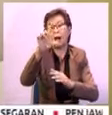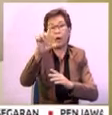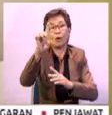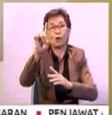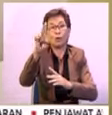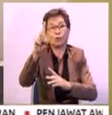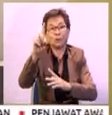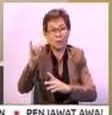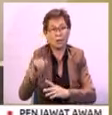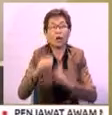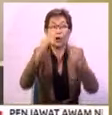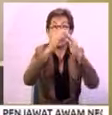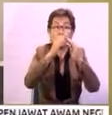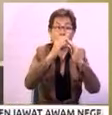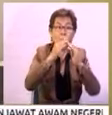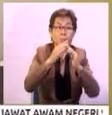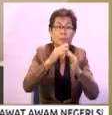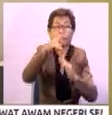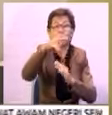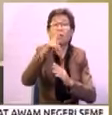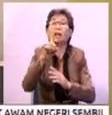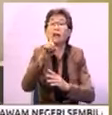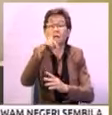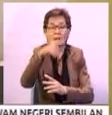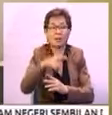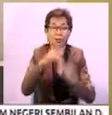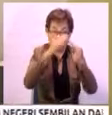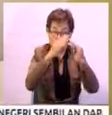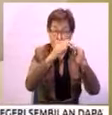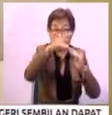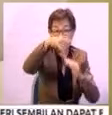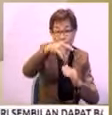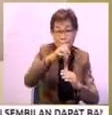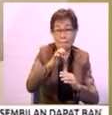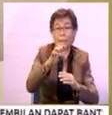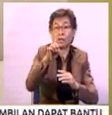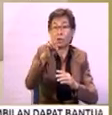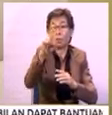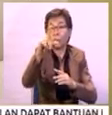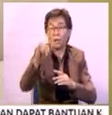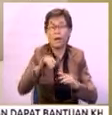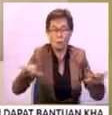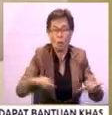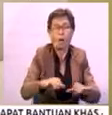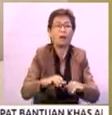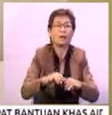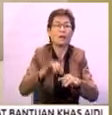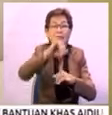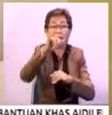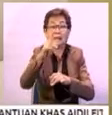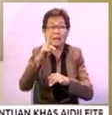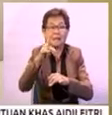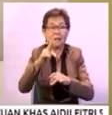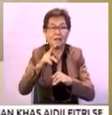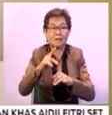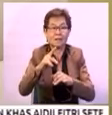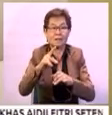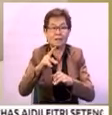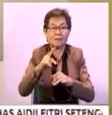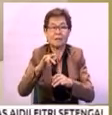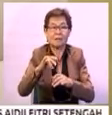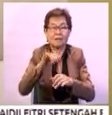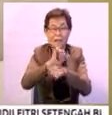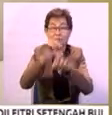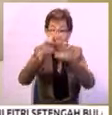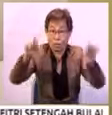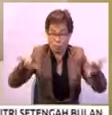pemilihan pemaju ataupun kontraktornya akan dibuat oleh di peringkat Jabatan Kerja Raya. Dan rumah ini kalau ikut arahan